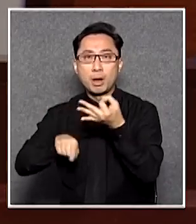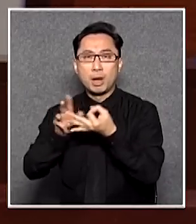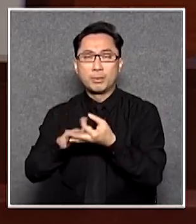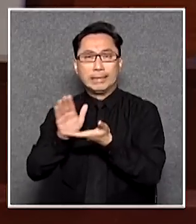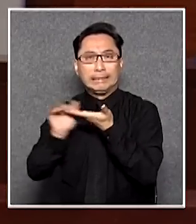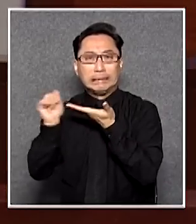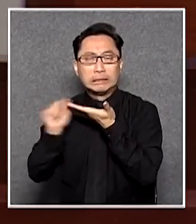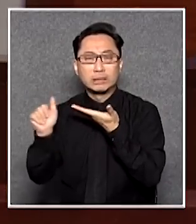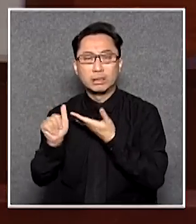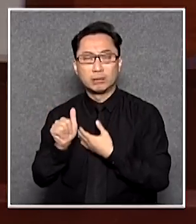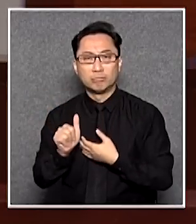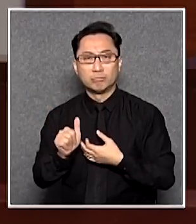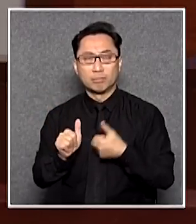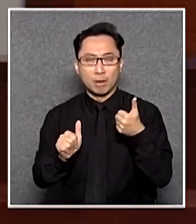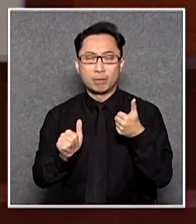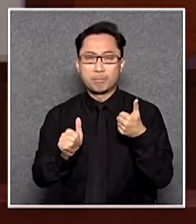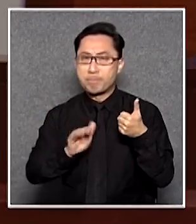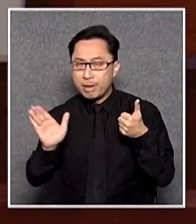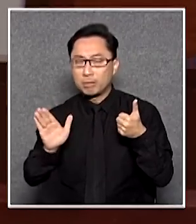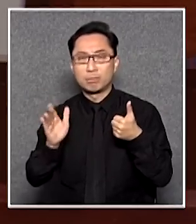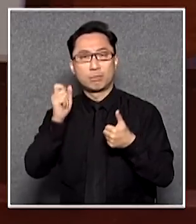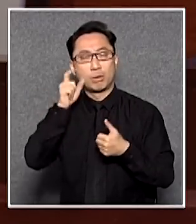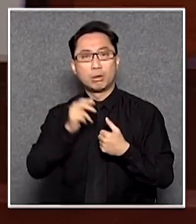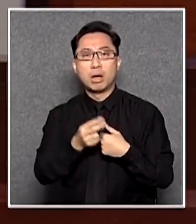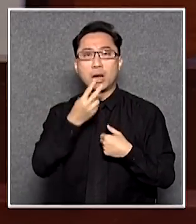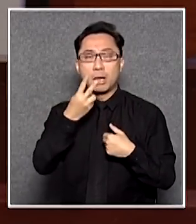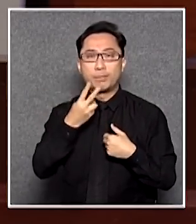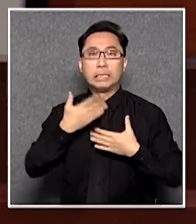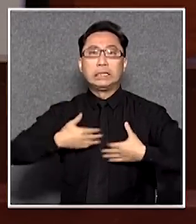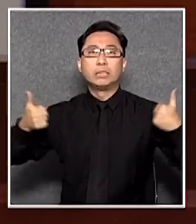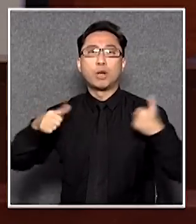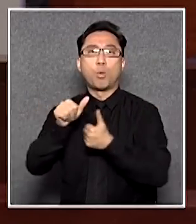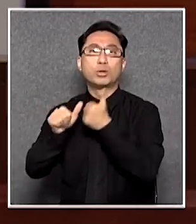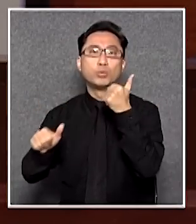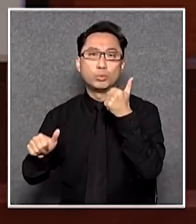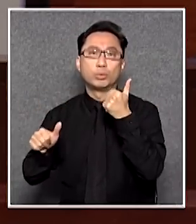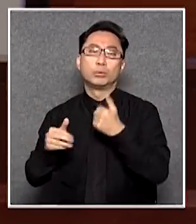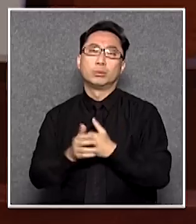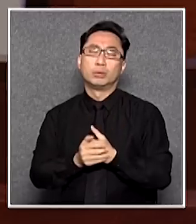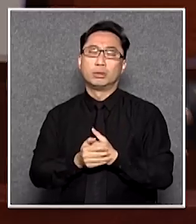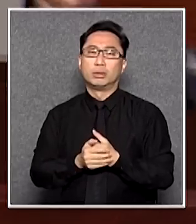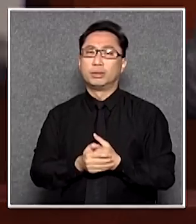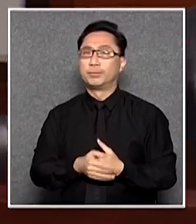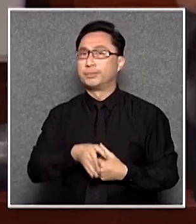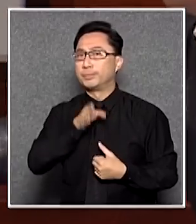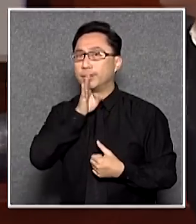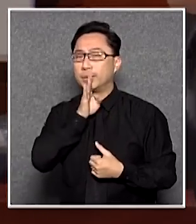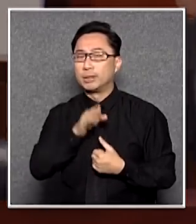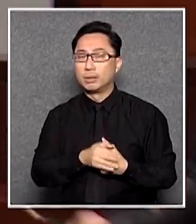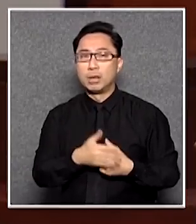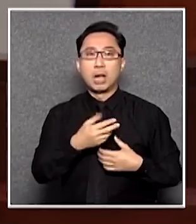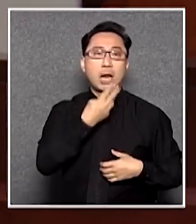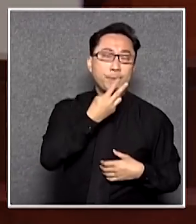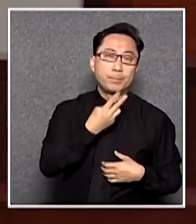這個正面的詞呢?吸淵以健康委員會這個已經是很荒謬的吸淵又健康